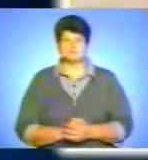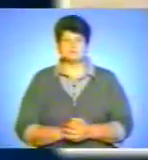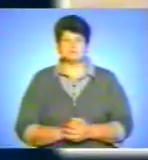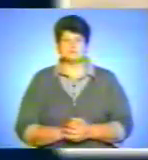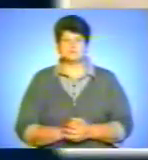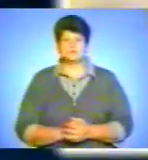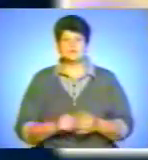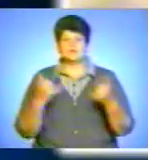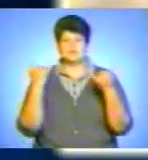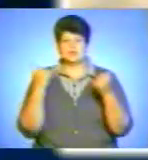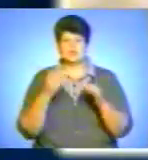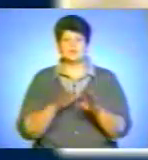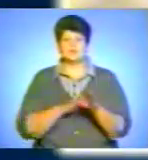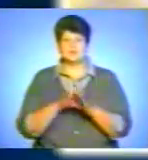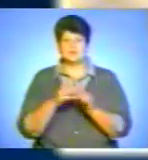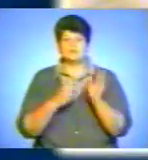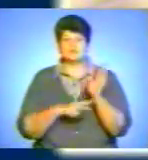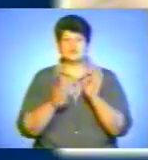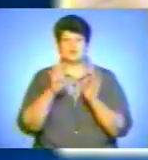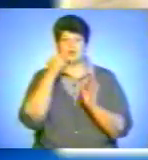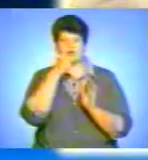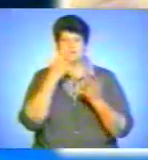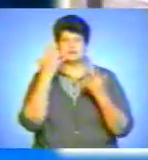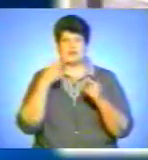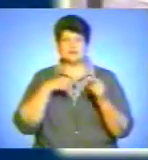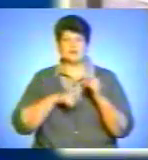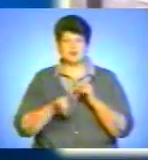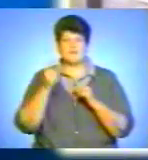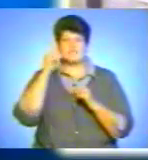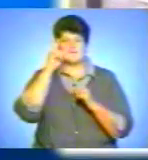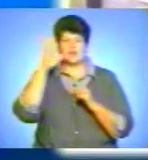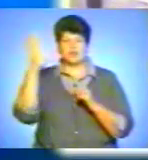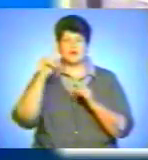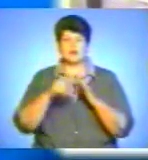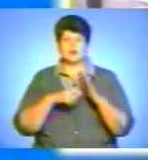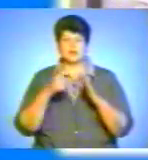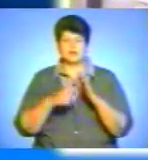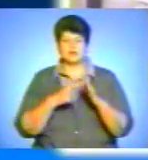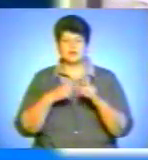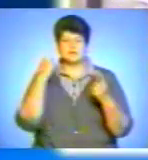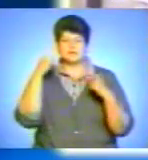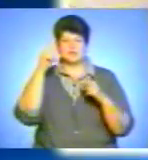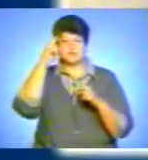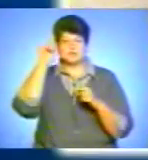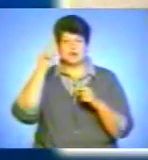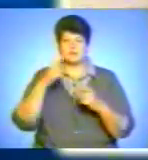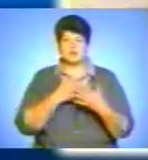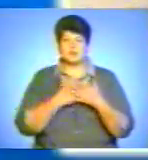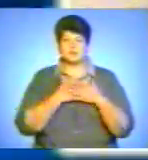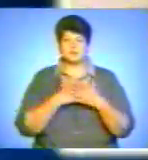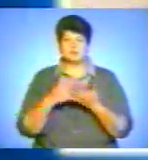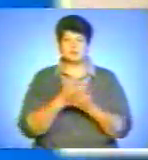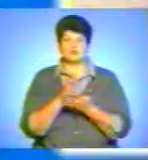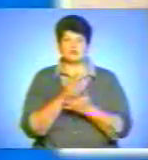Сьогодні виповнюється 74 роки в дня народження відомого археолога, естецтвознавця, громадсько-політичного діяча